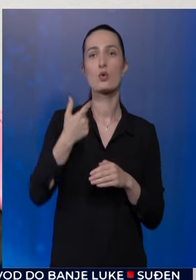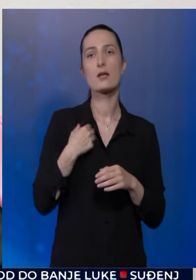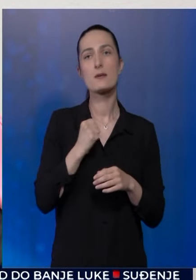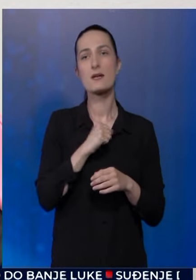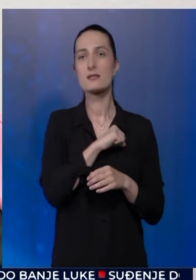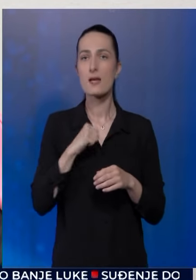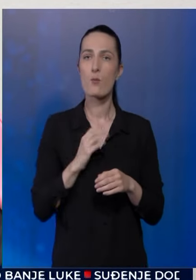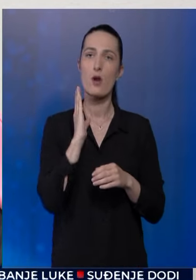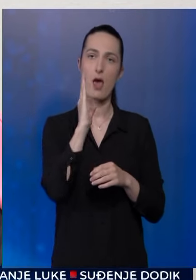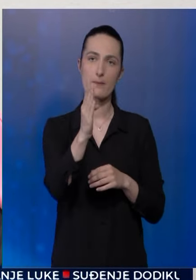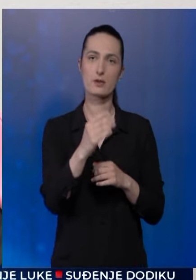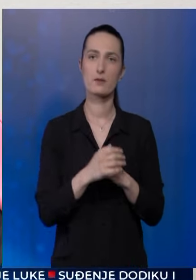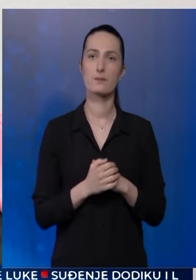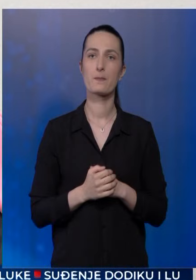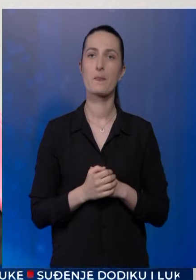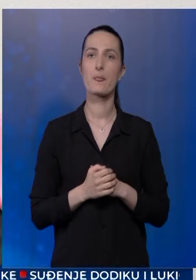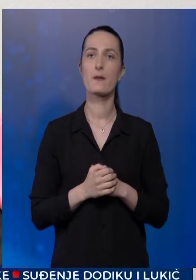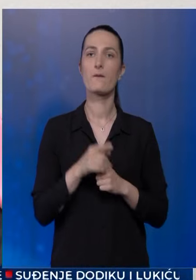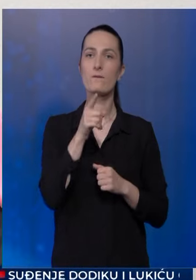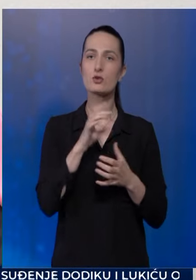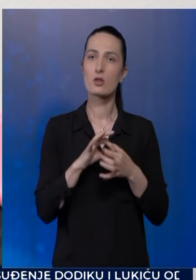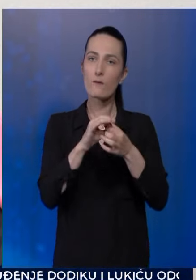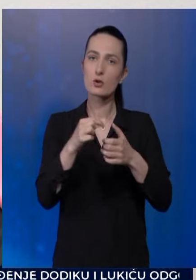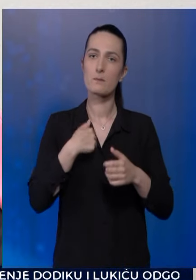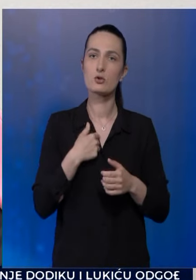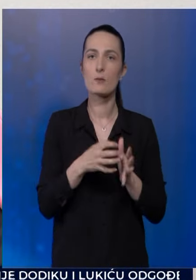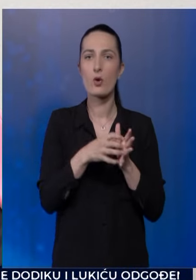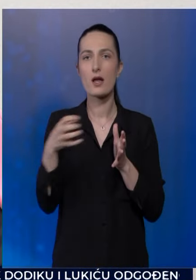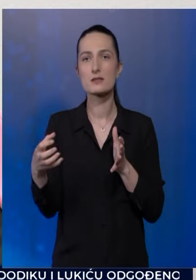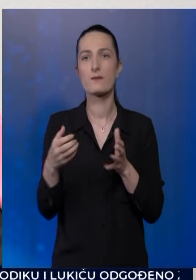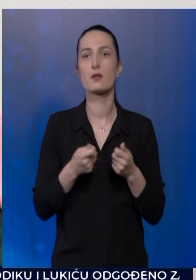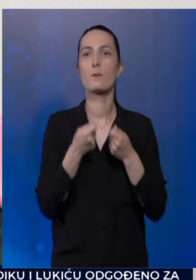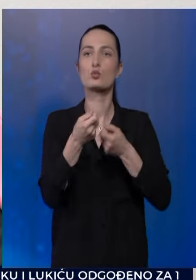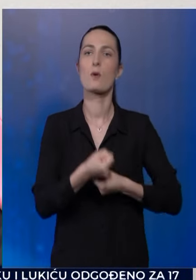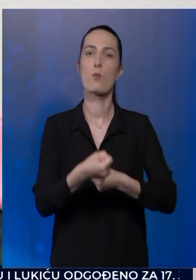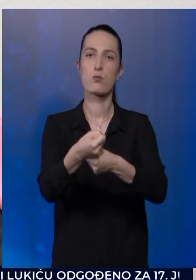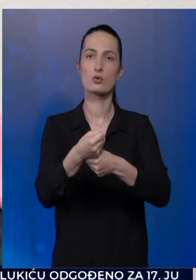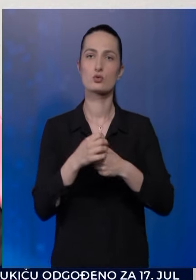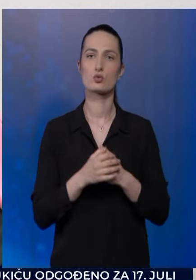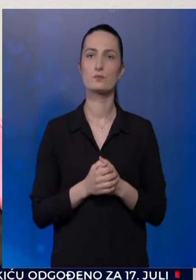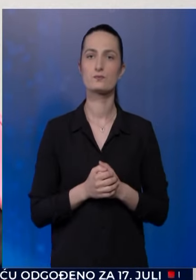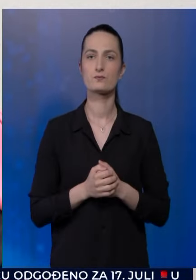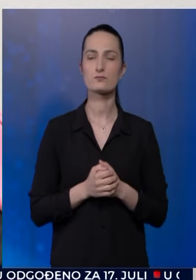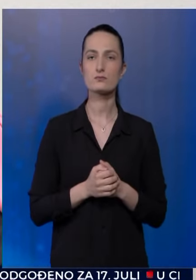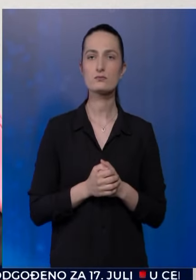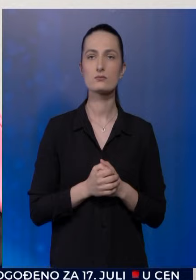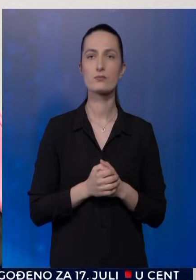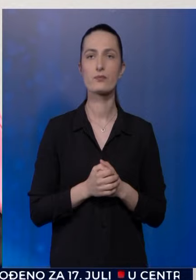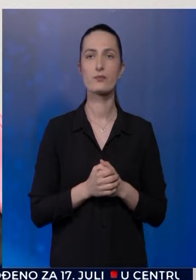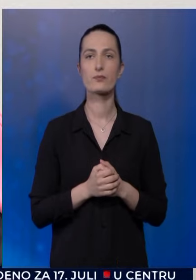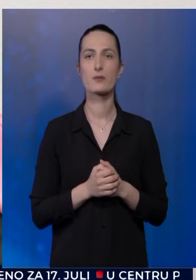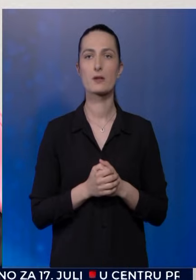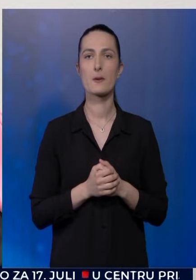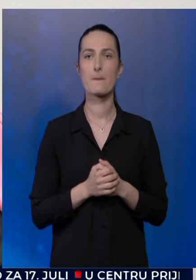do 2030-te, a nakon toga naravno ima samo naprijed i samo će se dalje napredovati. Vi ćete